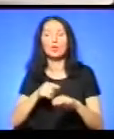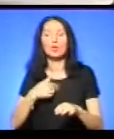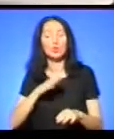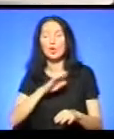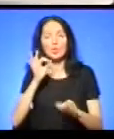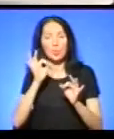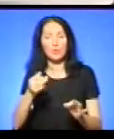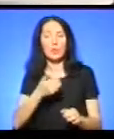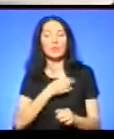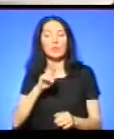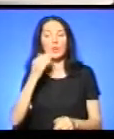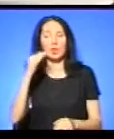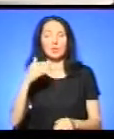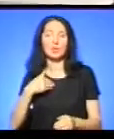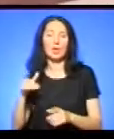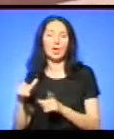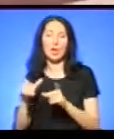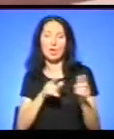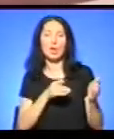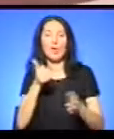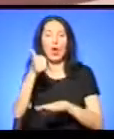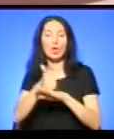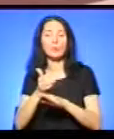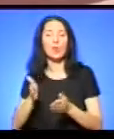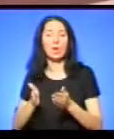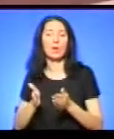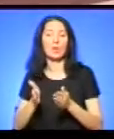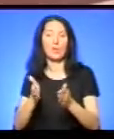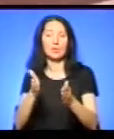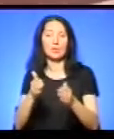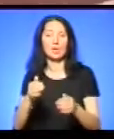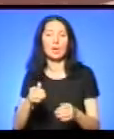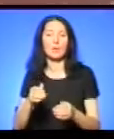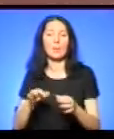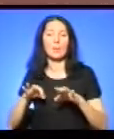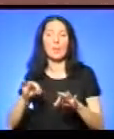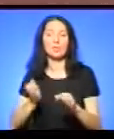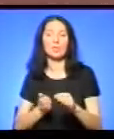як краще. Я рухався по головній. А машина виїжджала з другорядної.